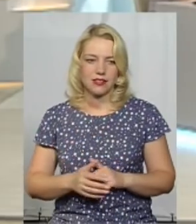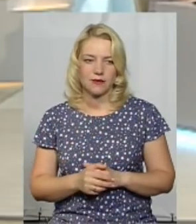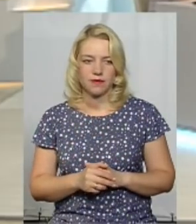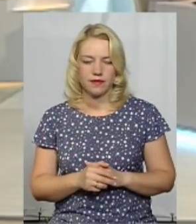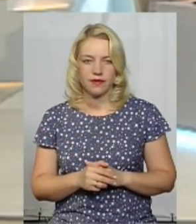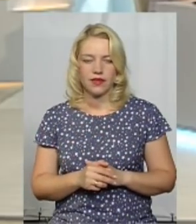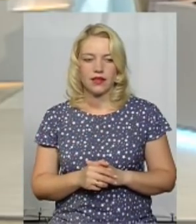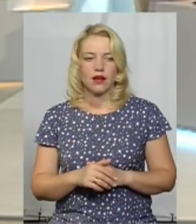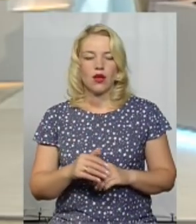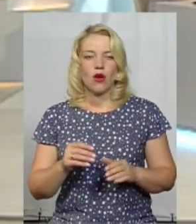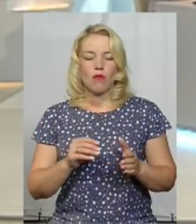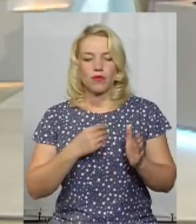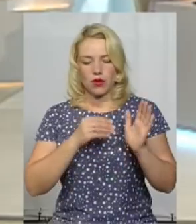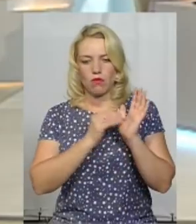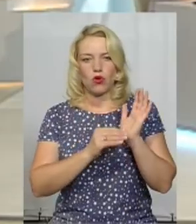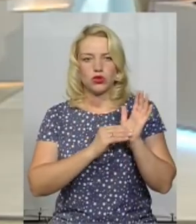Процитую.